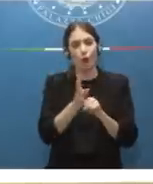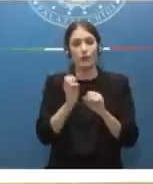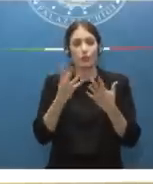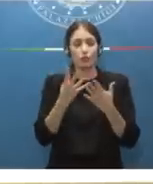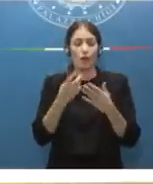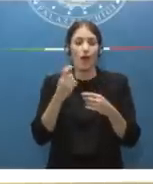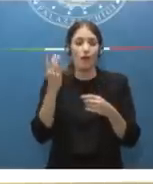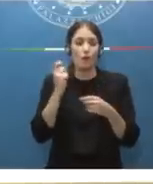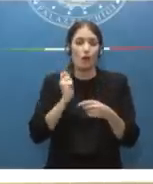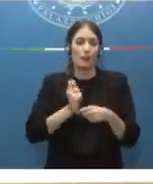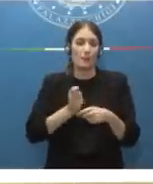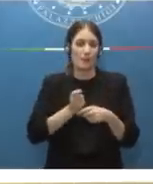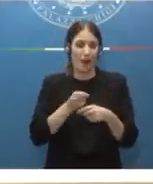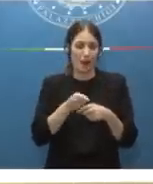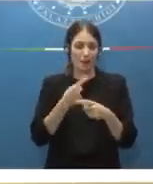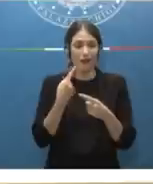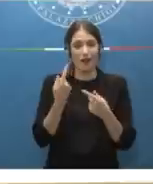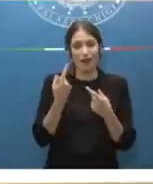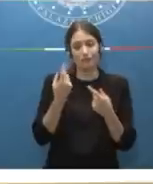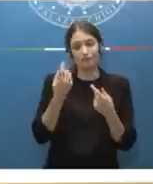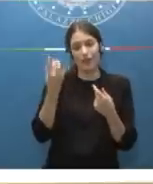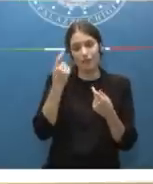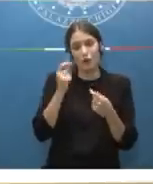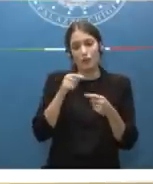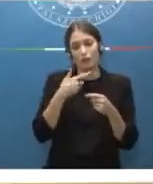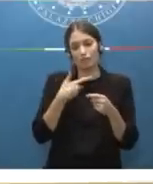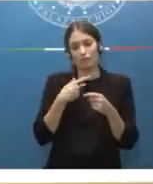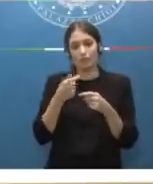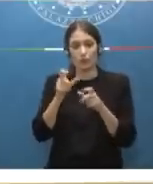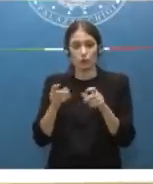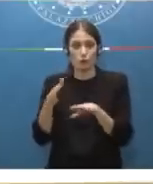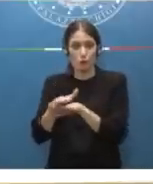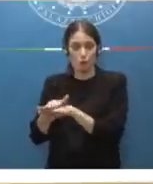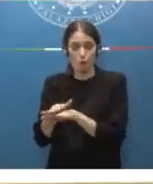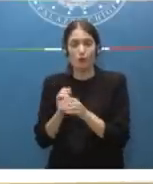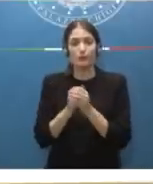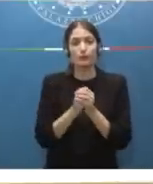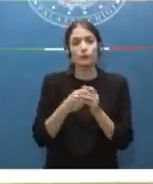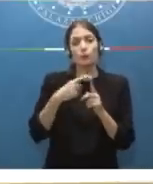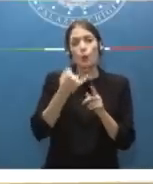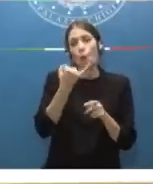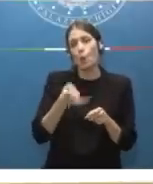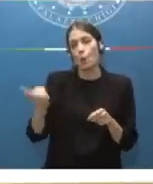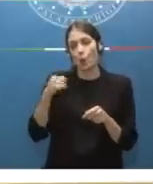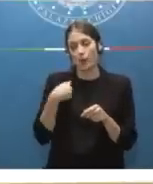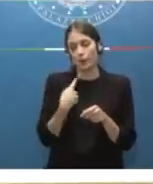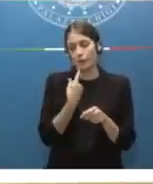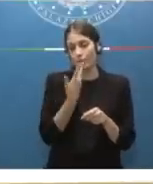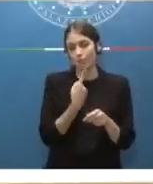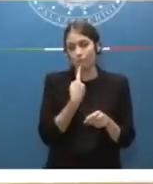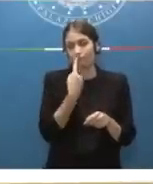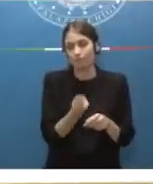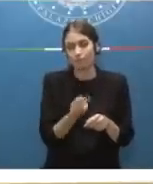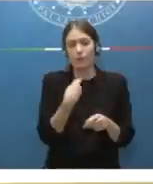anche un pesante tributo di vittime. E concludo facendo un ultimo commento su quello che il Presidente